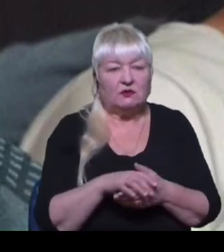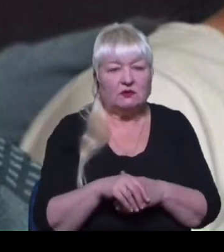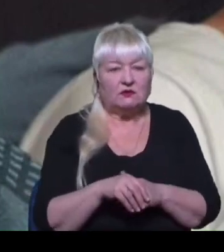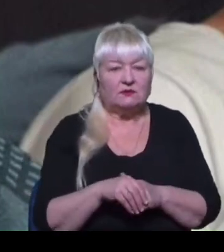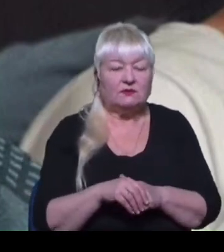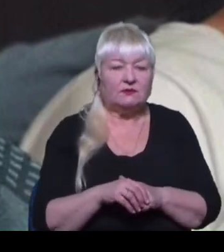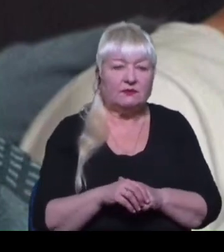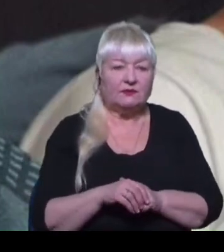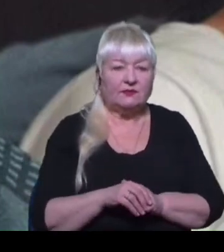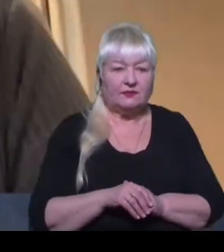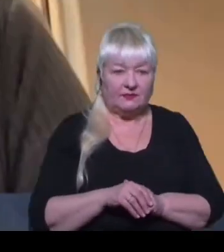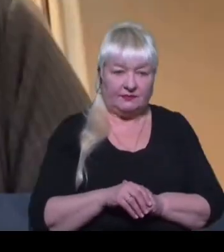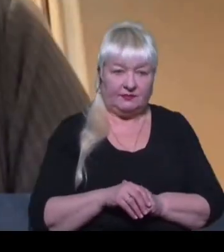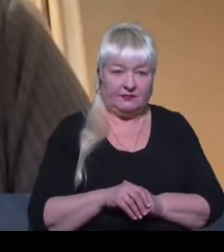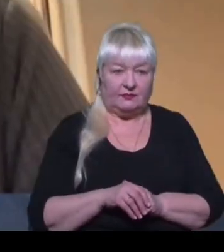послухнемо її.